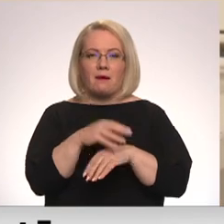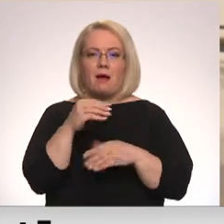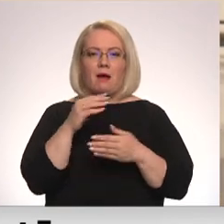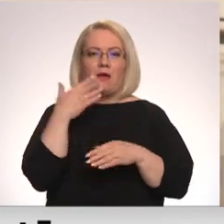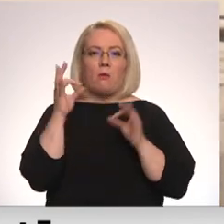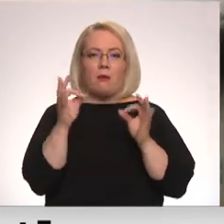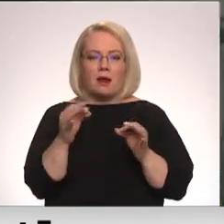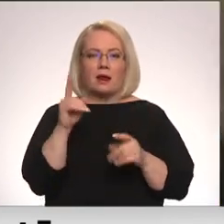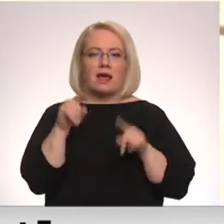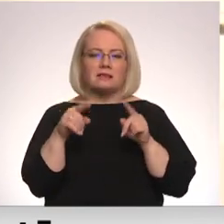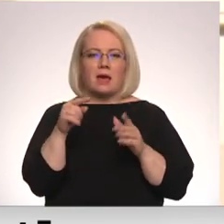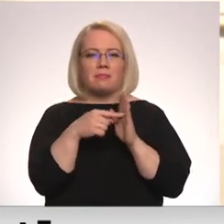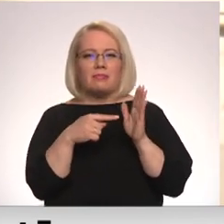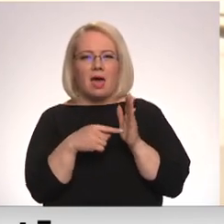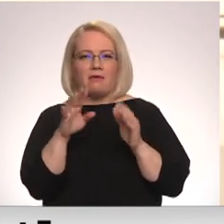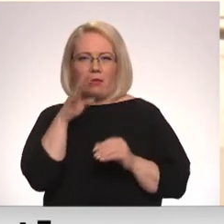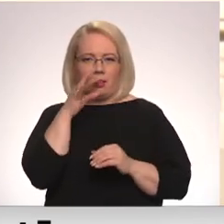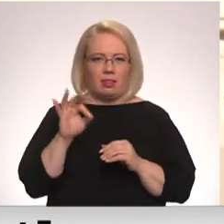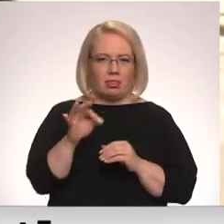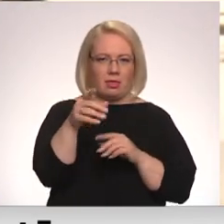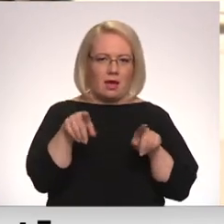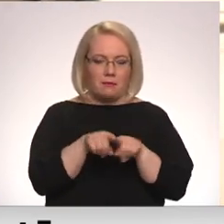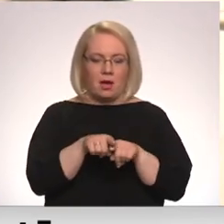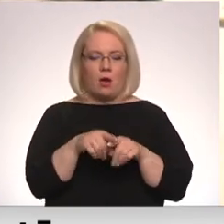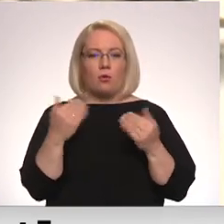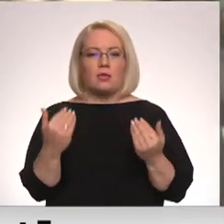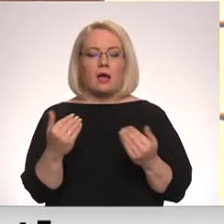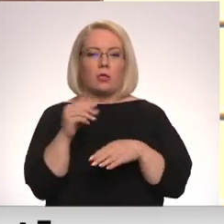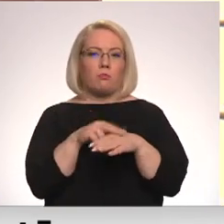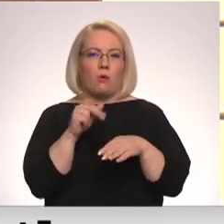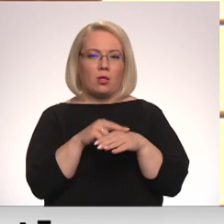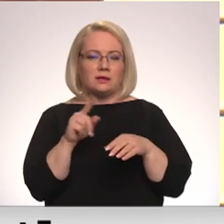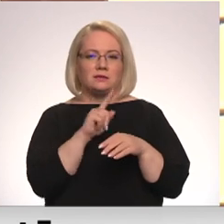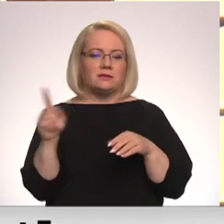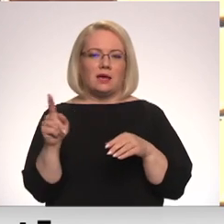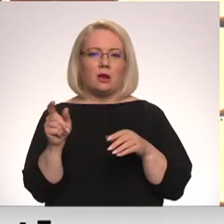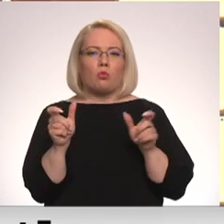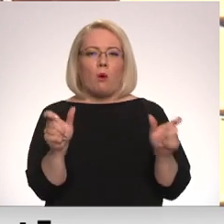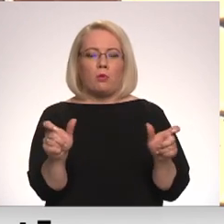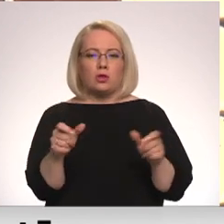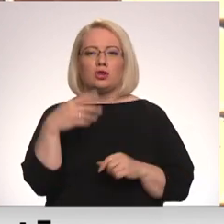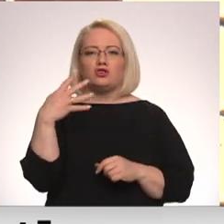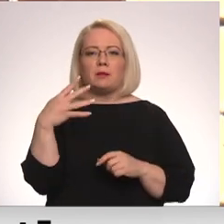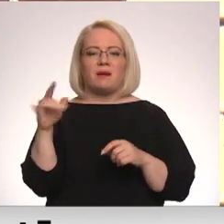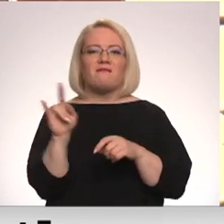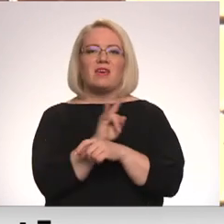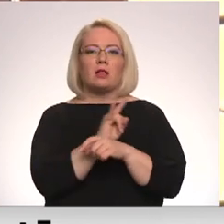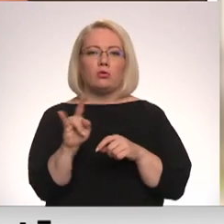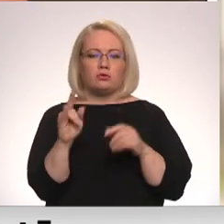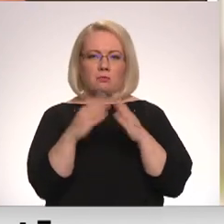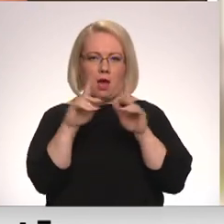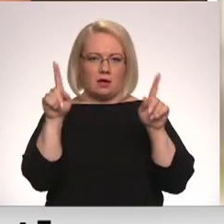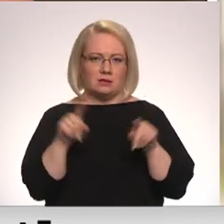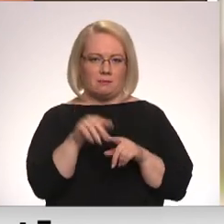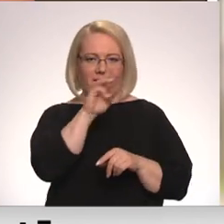būt kompromitēti. Sadarbībā ar policiju šogad nobliķētas vairāk nekā 40 viltus mājaslapas, norāda Luminori bankas speciālists.